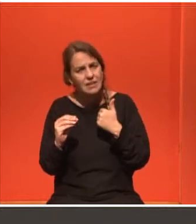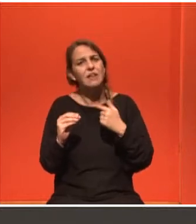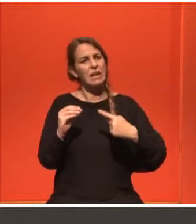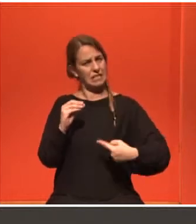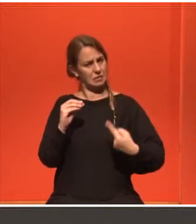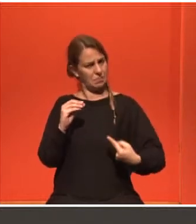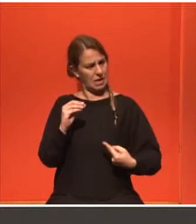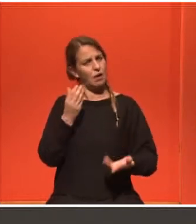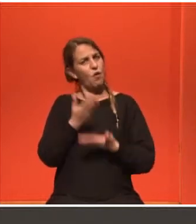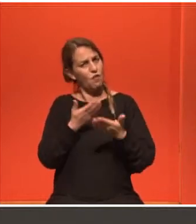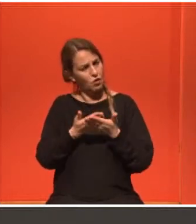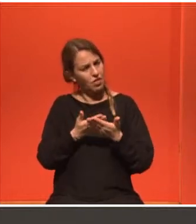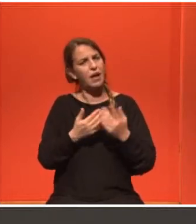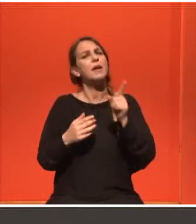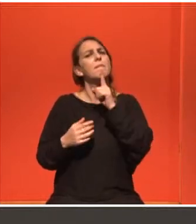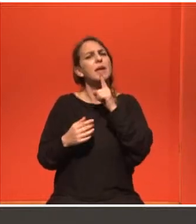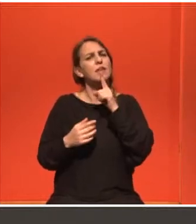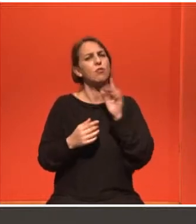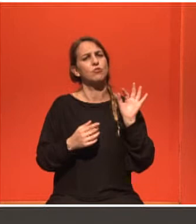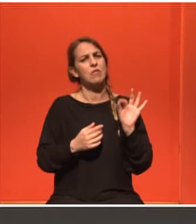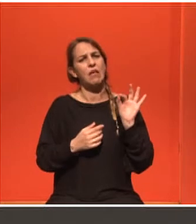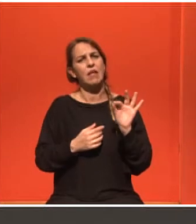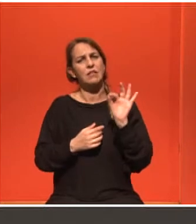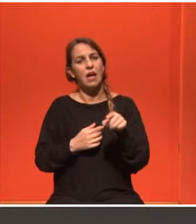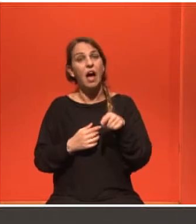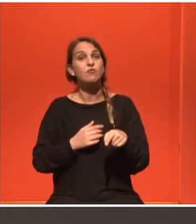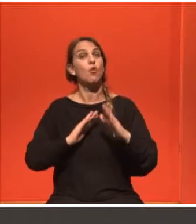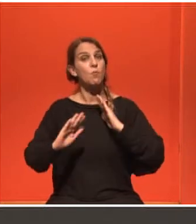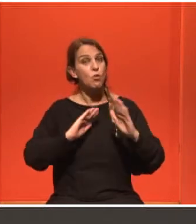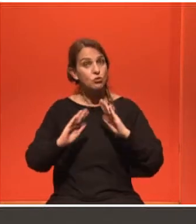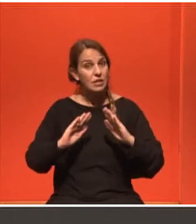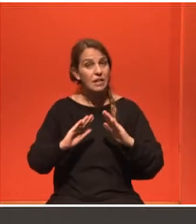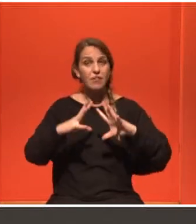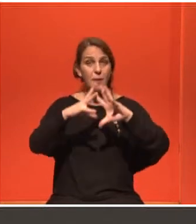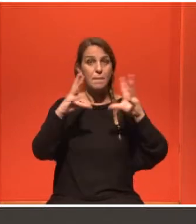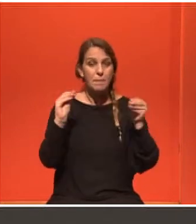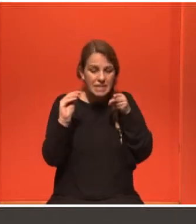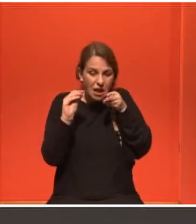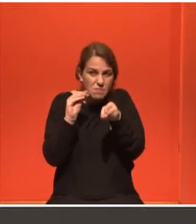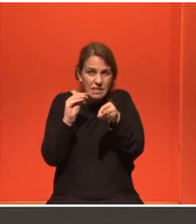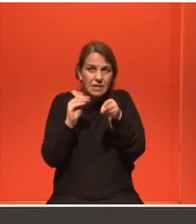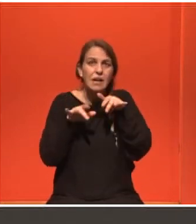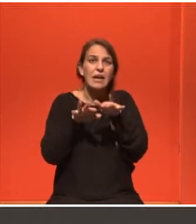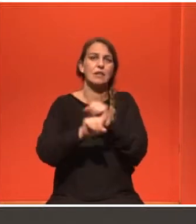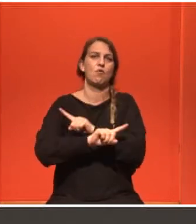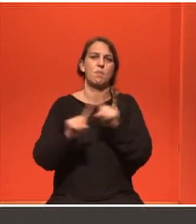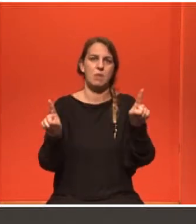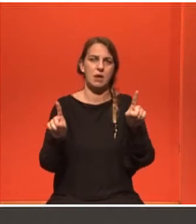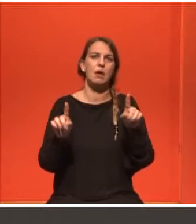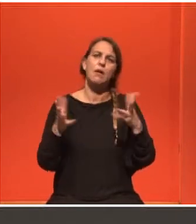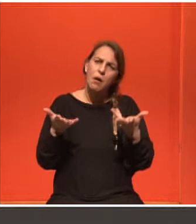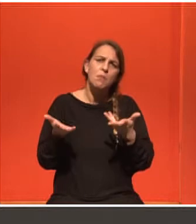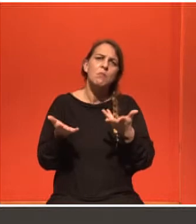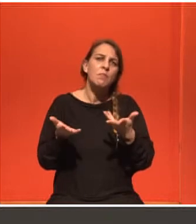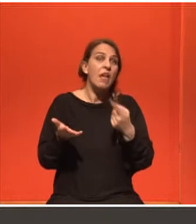αυτό το σπιράλ Μιρένα προφυλάσσει από καρκίνο ενδομητρίου. Άρα, κατά αυτήν την έννοια, μπορεί να αφαιρεθεί και ένα είδος